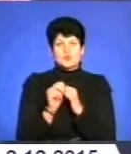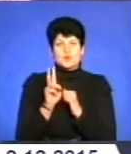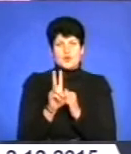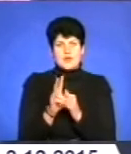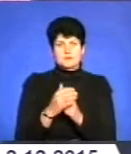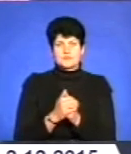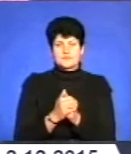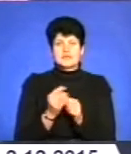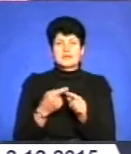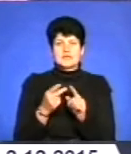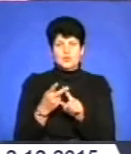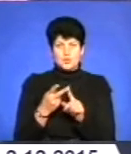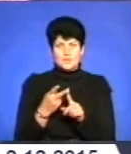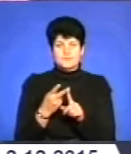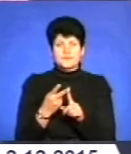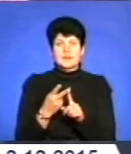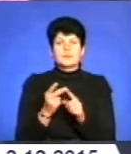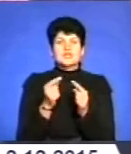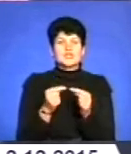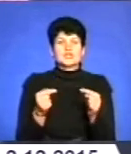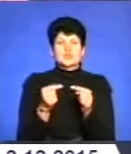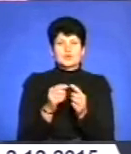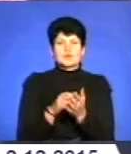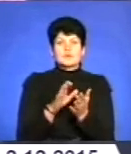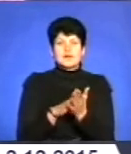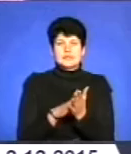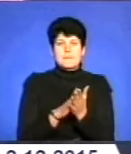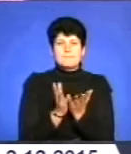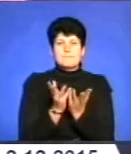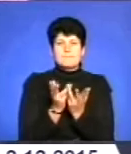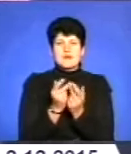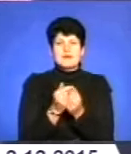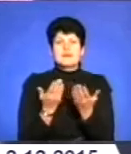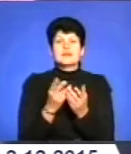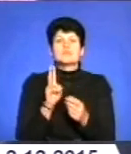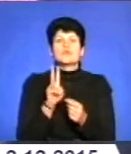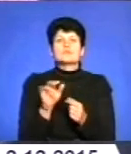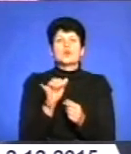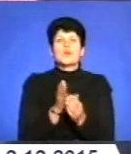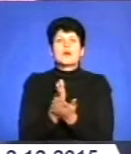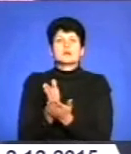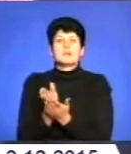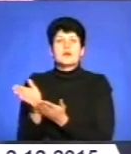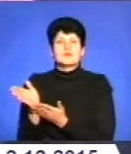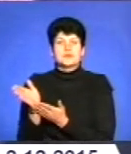Це друге. Тобто ми зможемо чітко облікувати і розрахувати, які тролейбуси куди направляти.